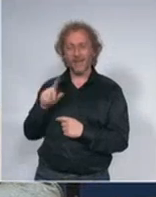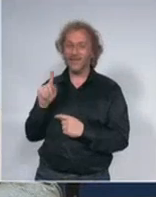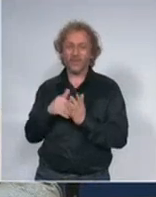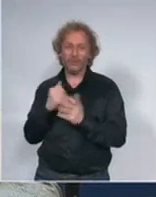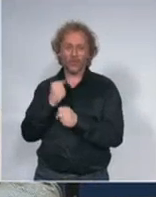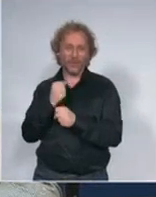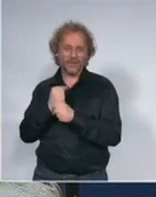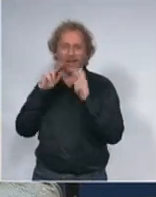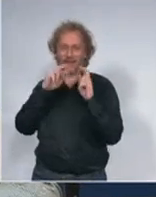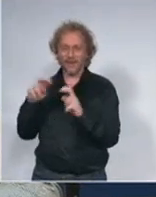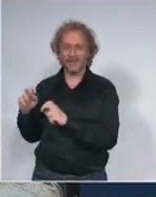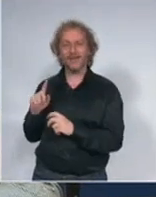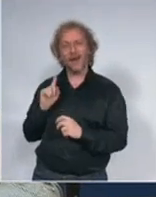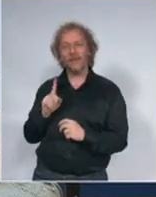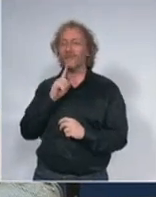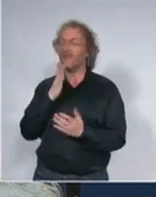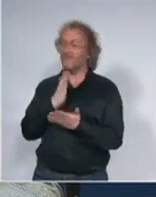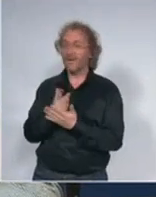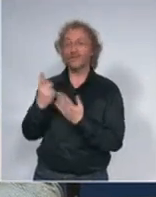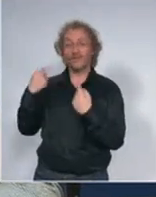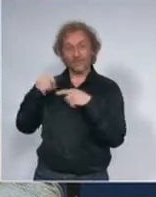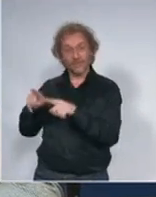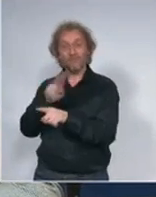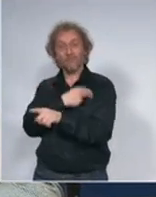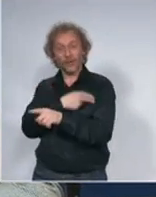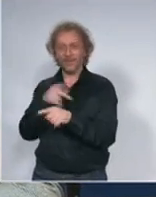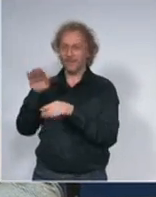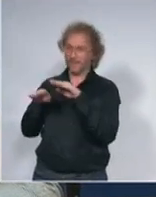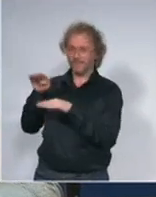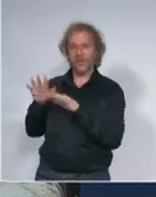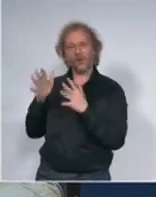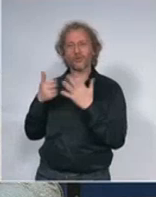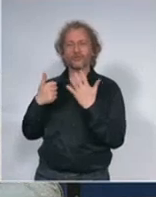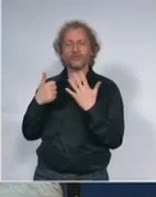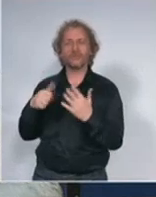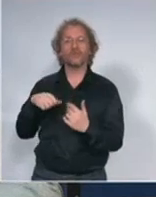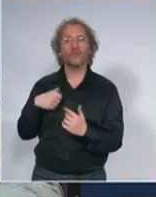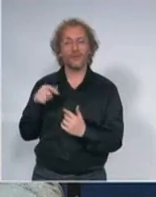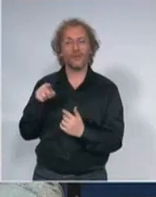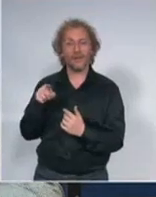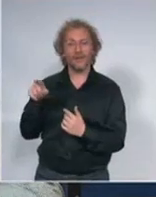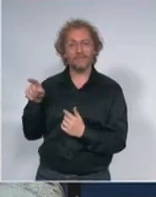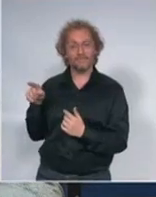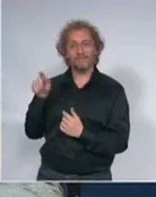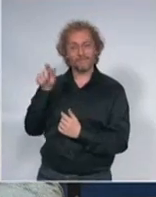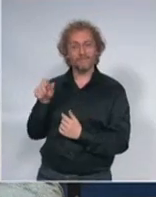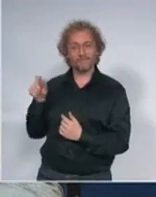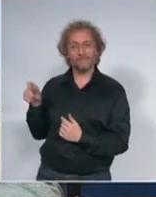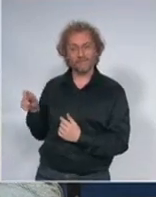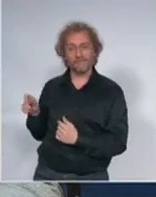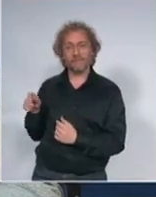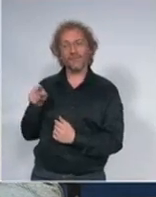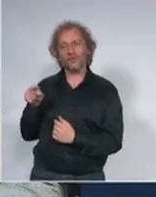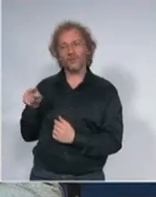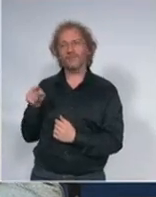kada su pitanje u hospitalizovani tu je otprilike prosječan uzras oko 60 godina znači to je sve ono što se uklapa u odnosu